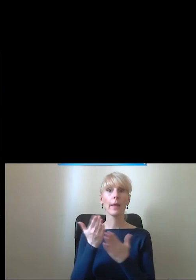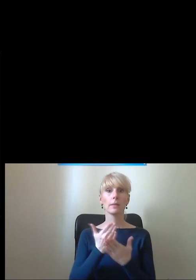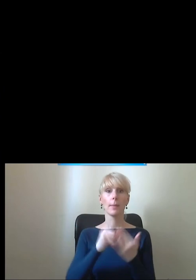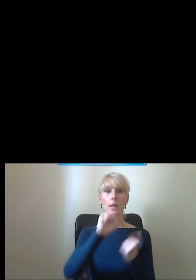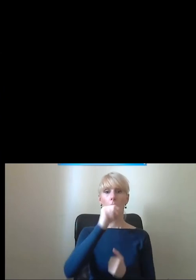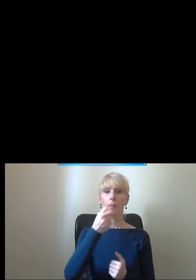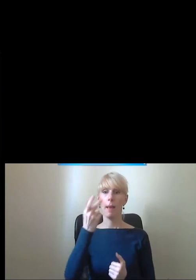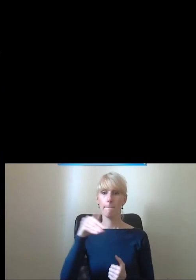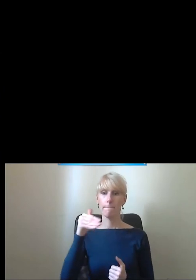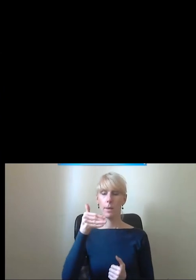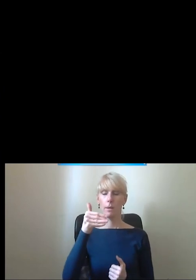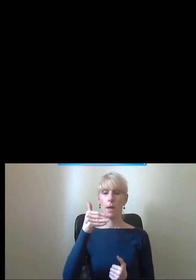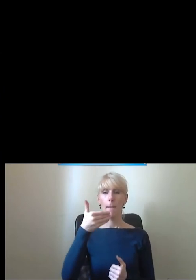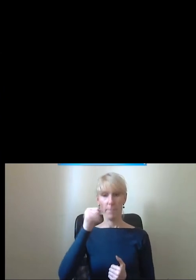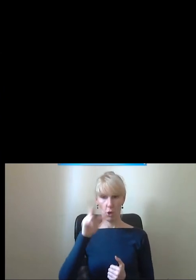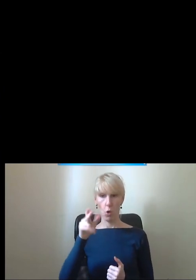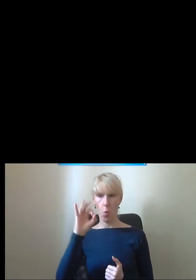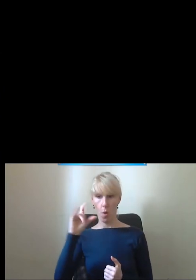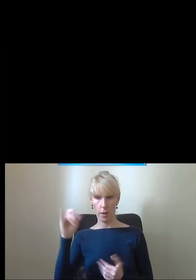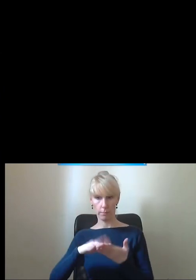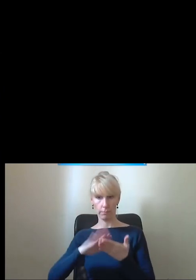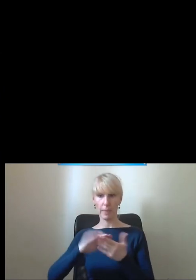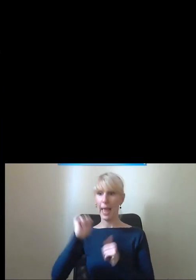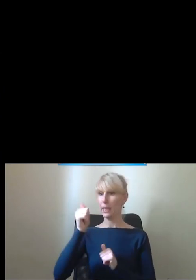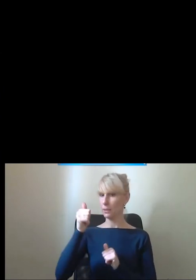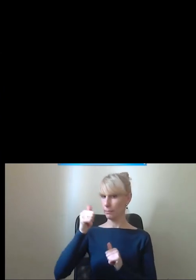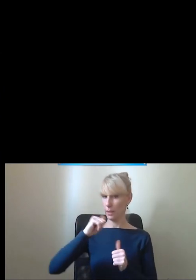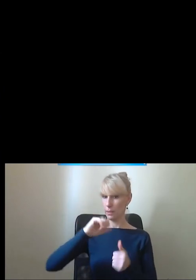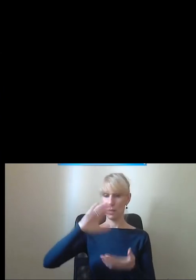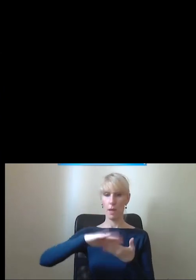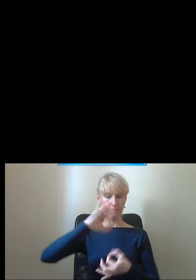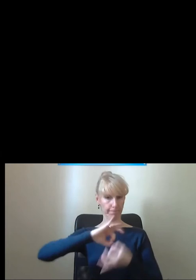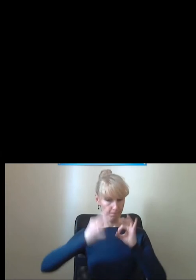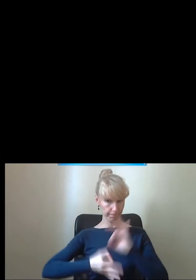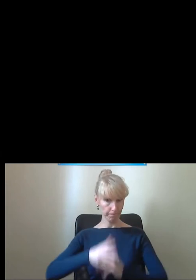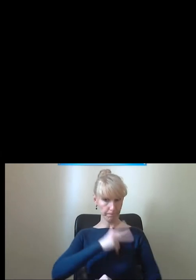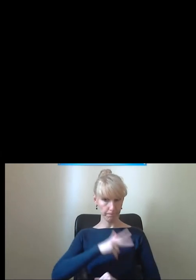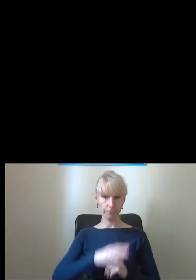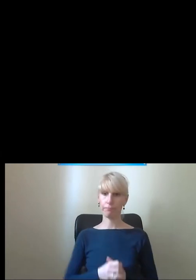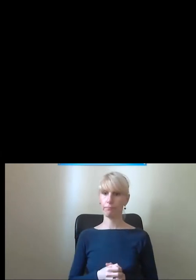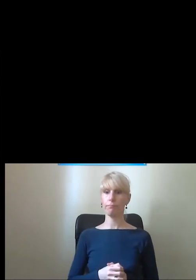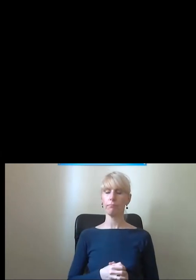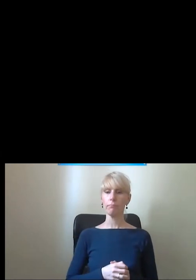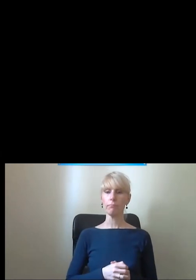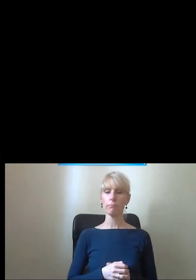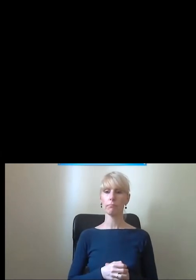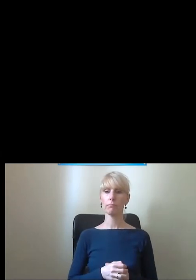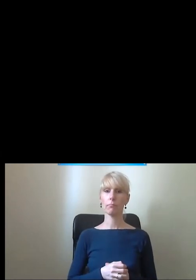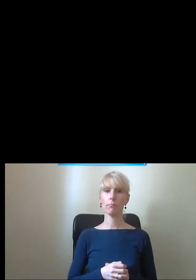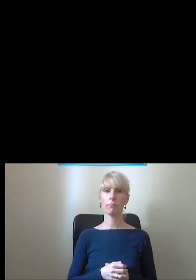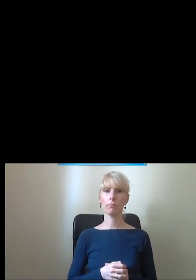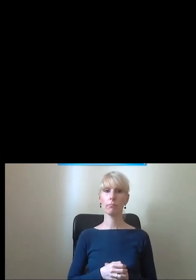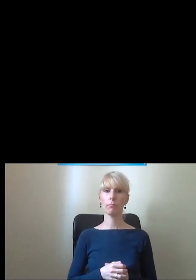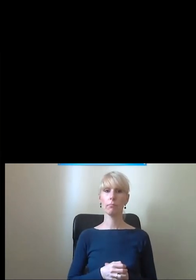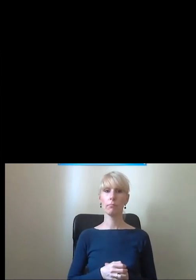ekspert Spółdzielni Socjalnej FADO. Będziemy rozmawiać o tym, jak w praktyce